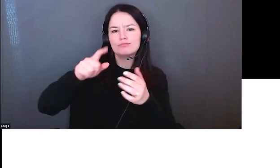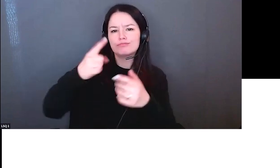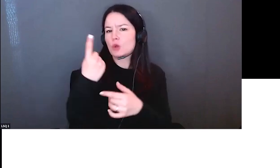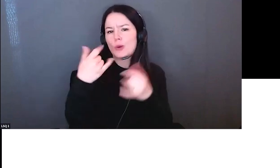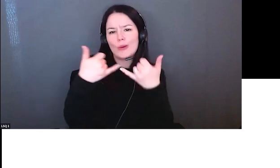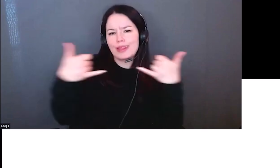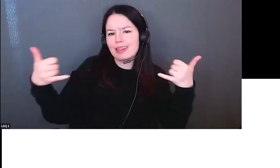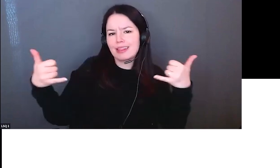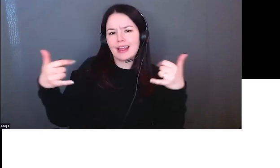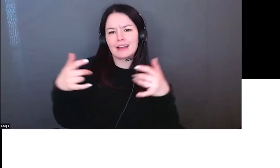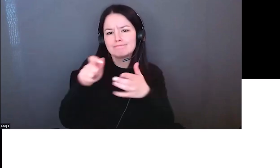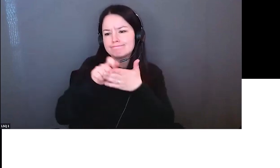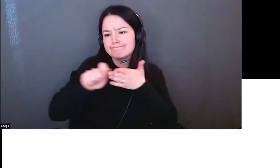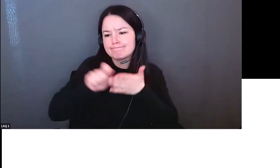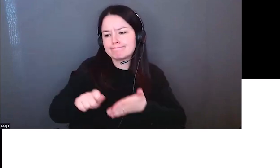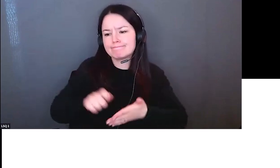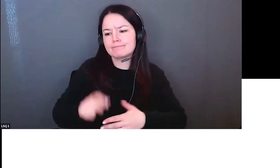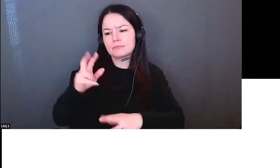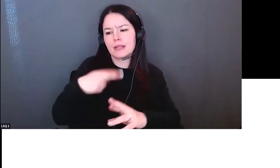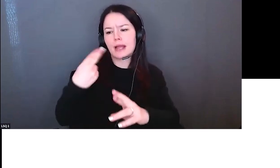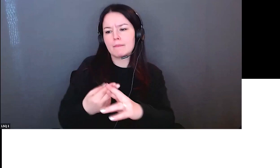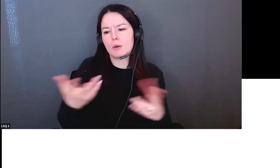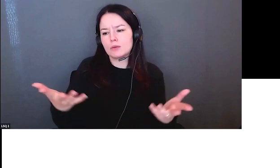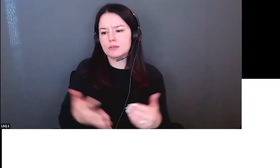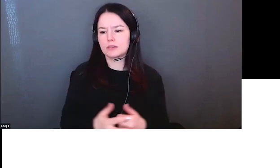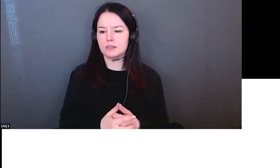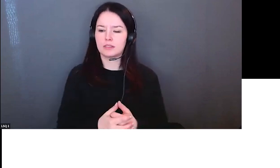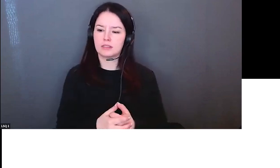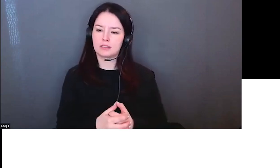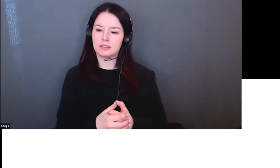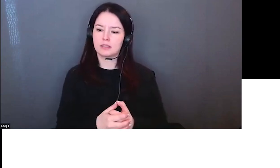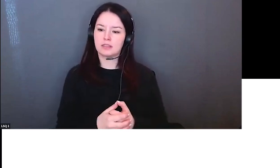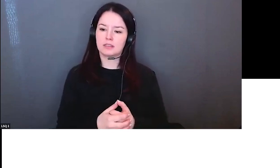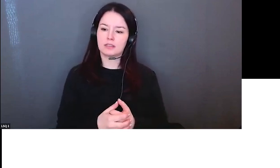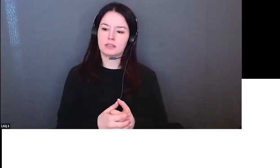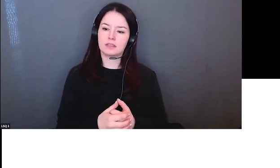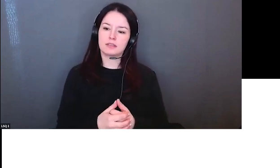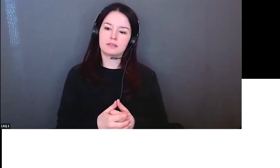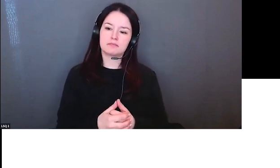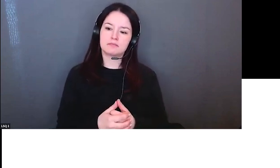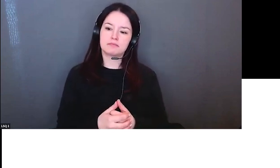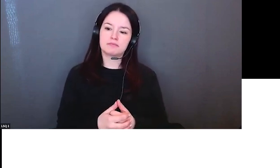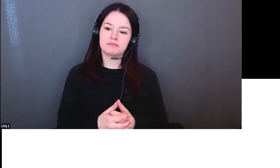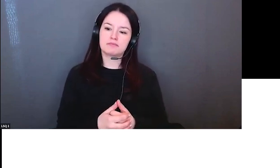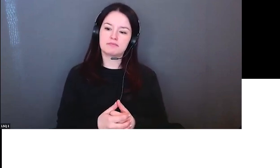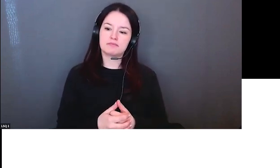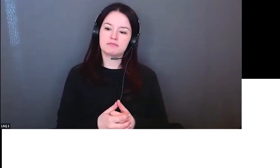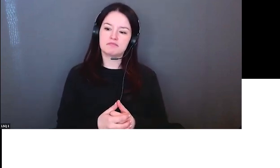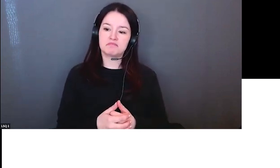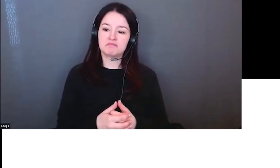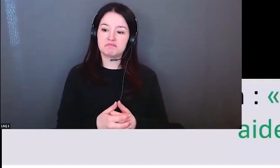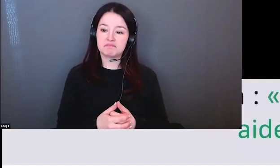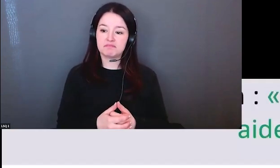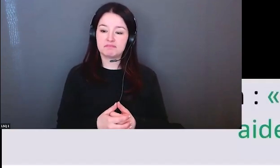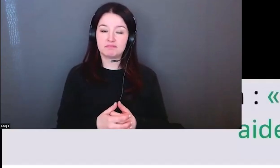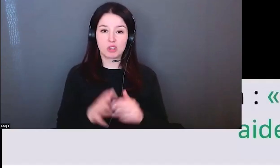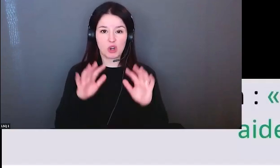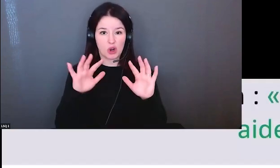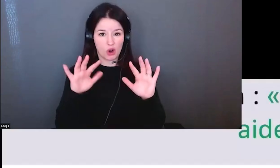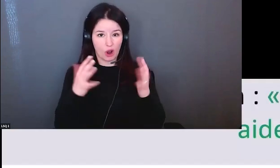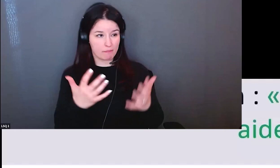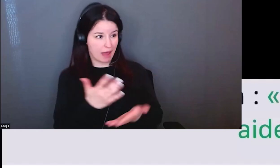passées vraiment que vous pouvez utiliser pour pratiquer la réflexion pour